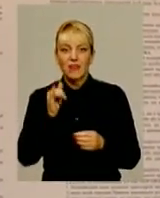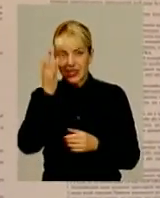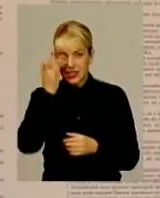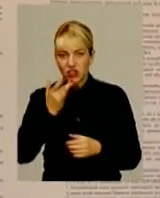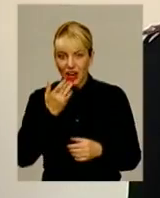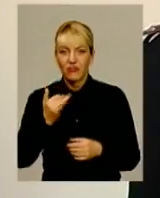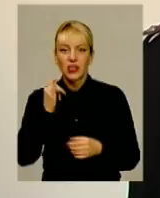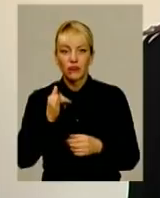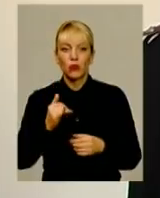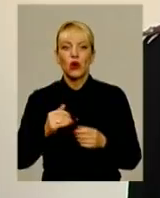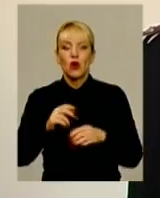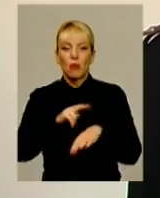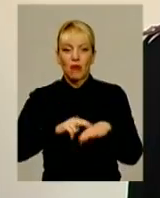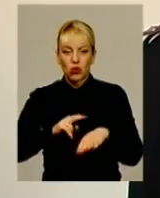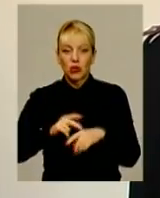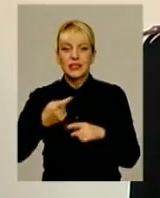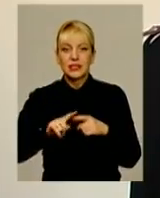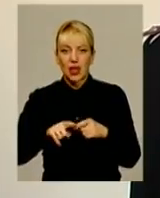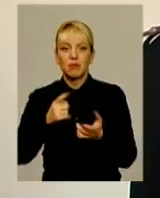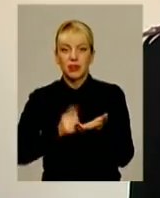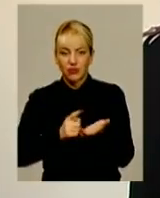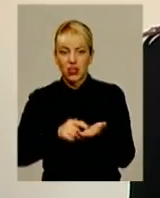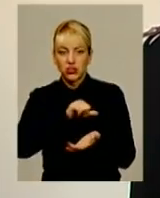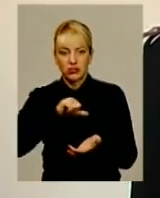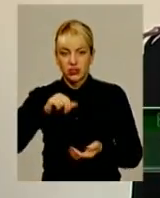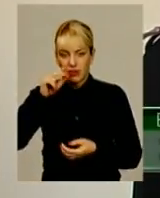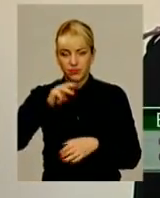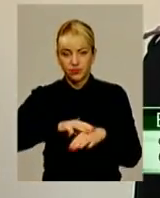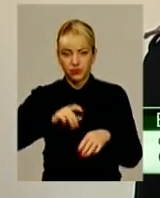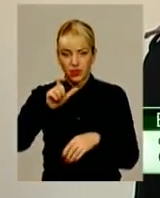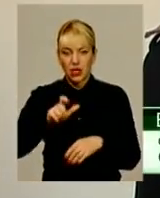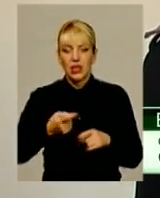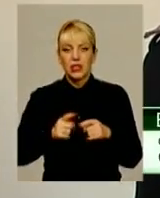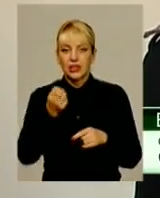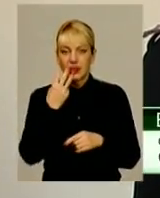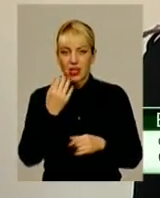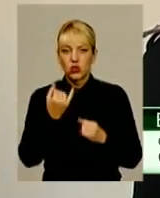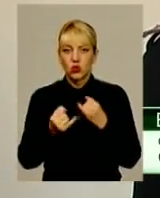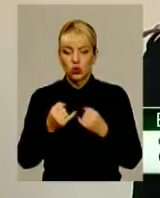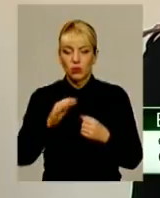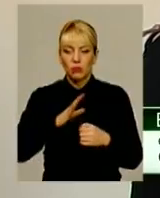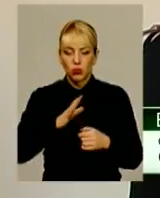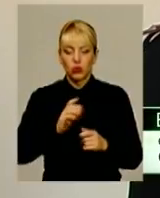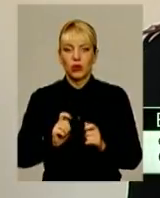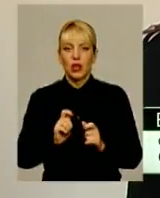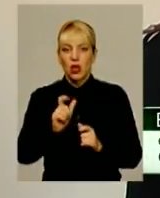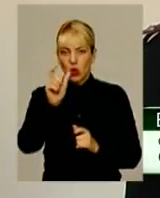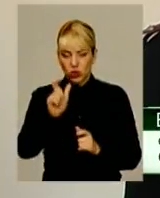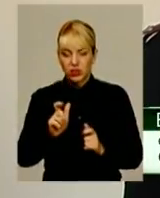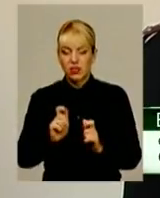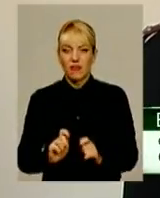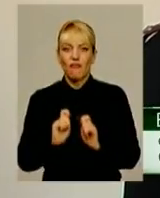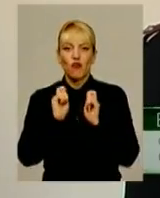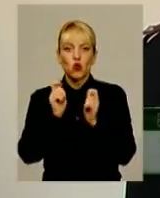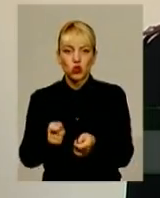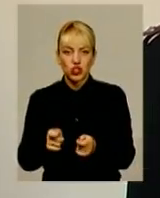І це підтверджує слідчий Старокостянтинівського відділу поліції. За даним фактом, 13 жовтня було підозрено, вручене повідомлення про підозрювання.